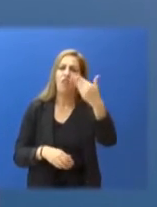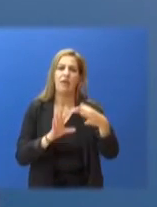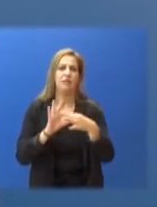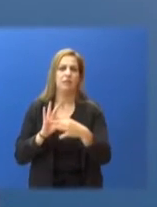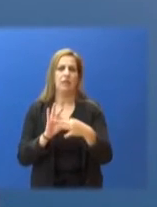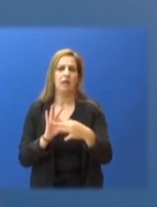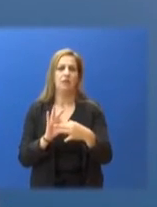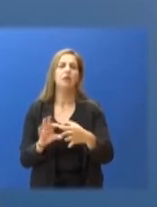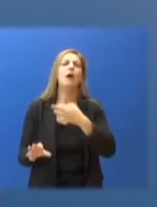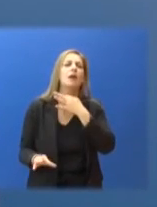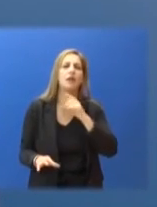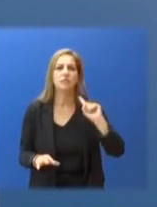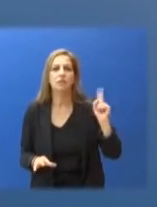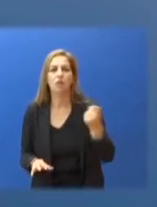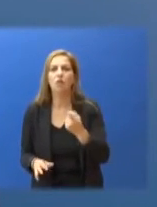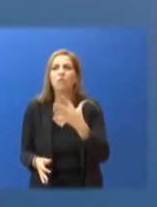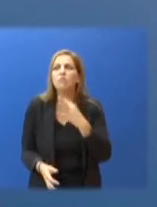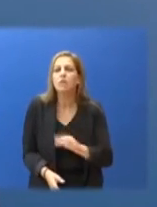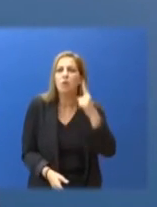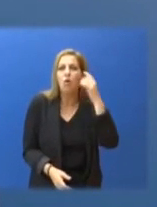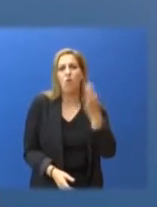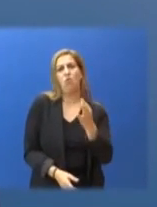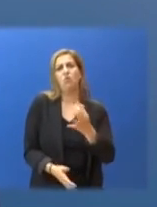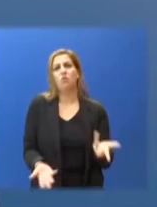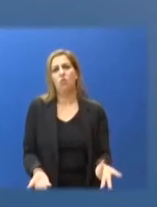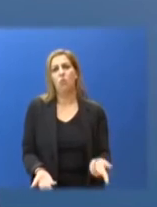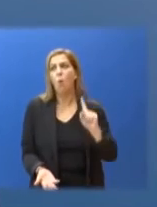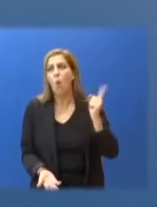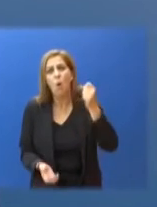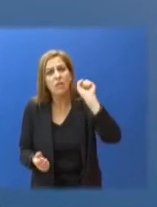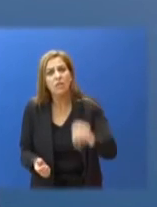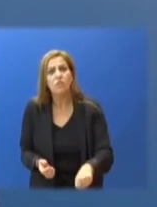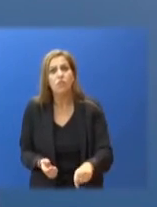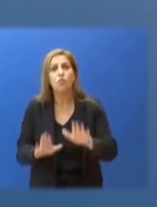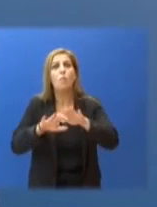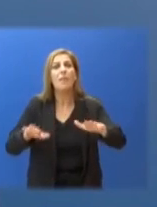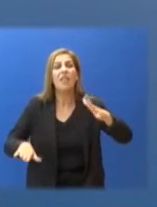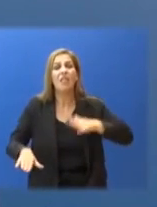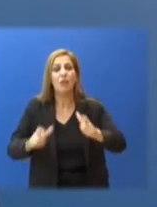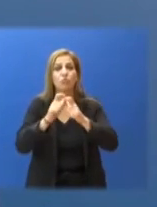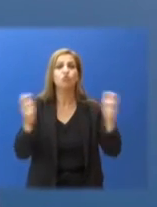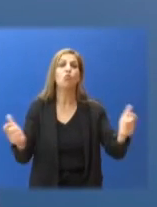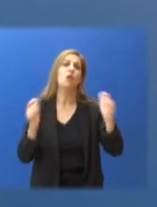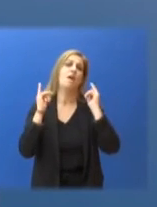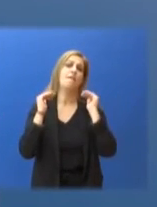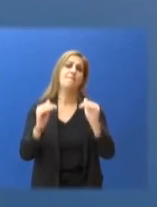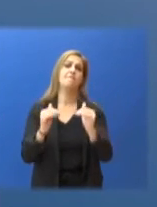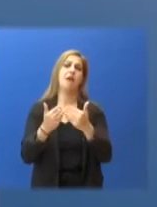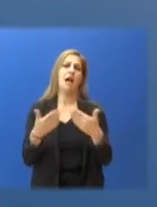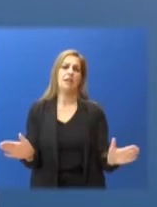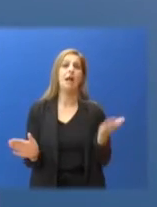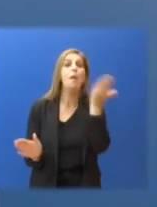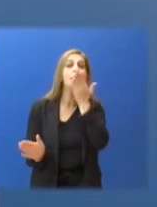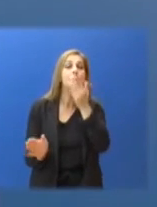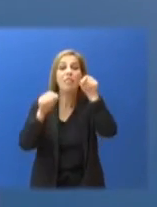Συνεργασία και προθυμία για το αυτονόητο που νομίζω ότι κανείς δεν διαφωνεί, να πάνε τα παιδιά μας στα σχολεία τους και να κάνουν τα μαθήματά